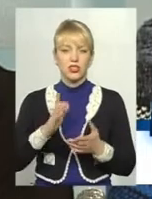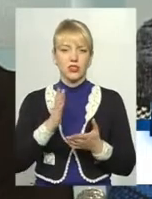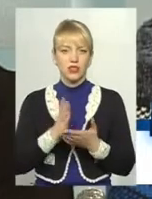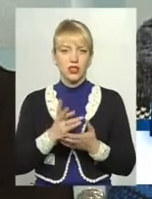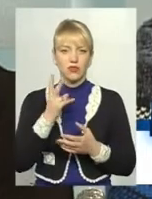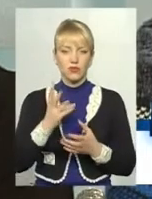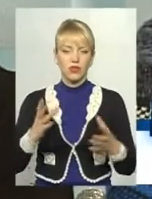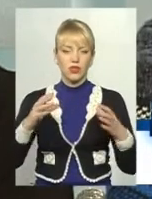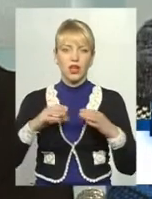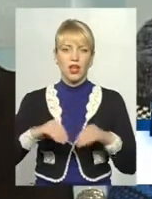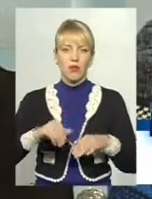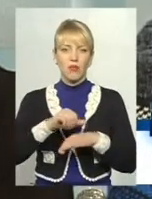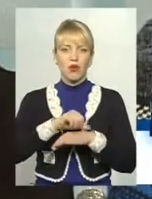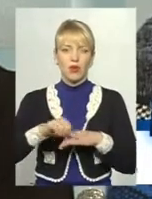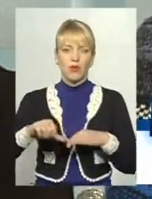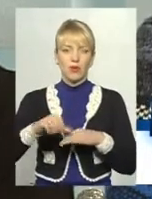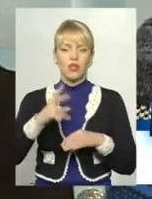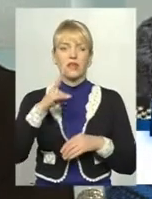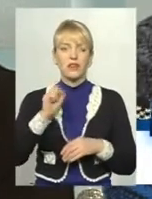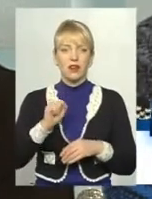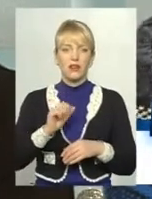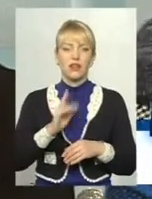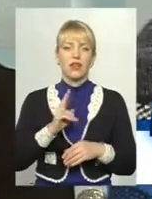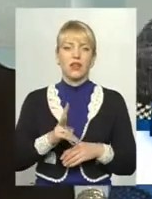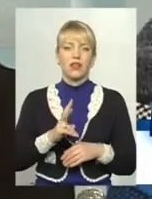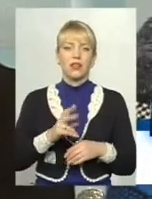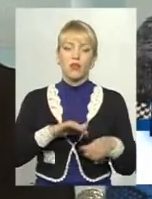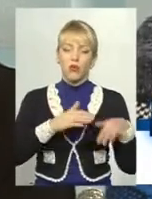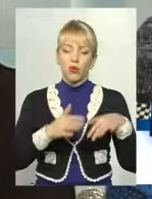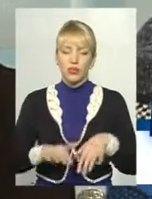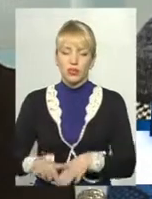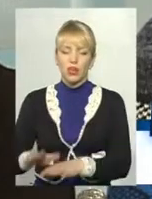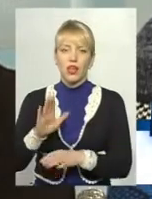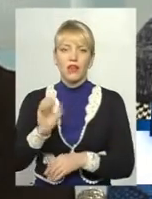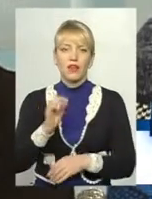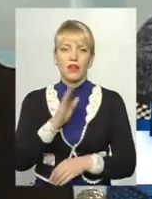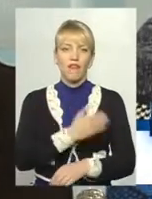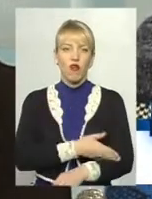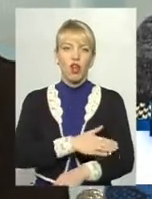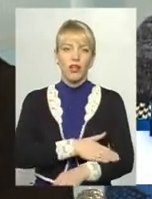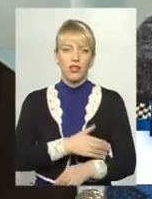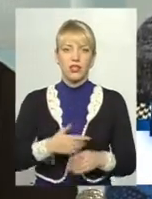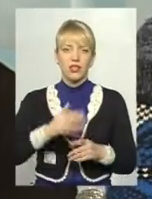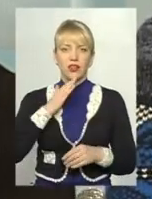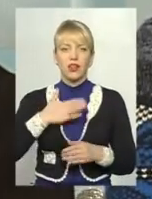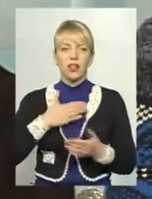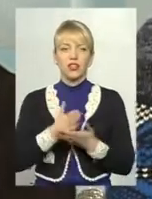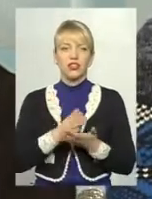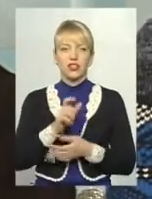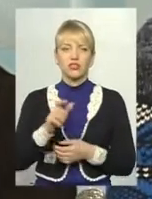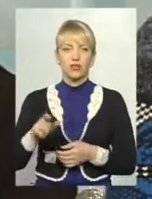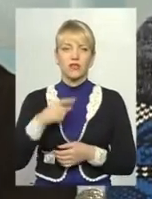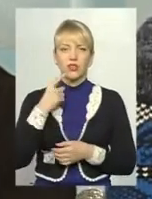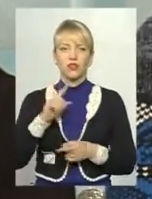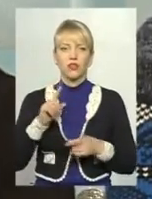етнографічних поділів, таких, Поділля і Волині. От я не даремно це говорю, тому що наші чиновники часто і так далі, як вони зациклені,